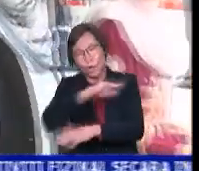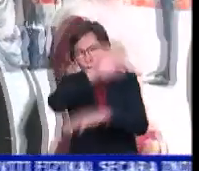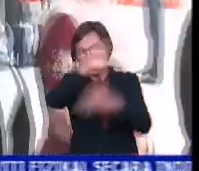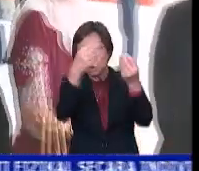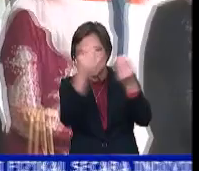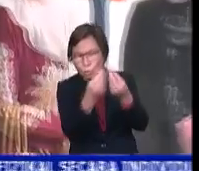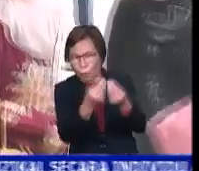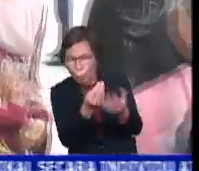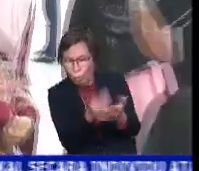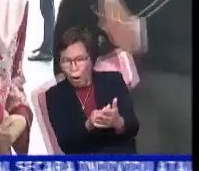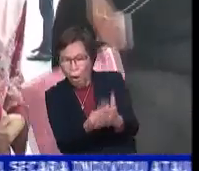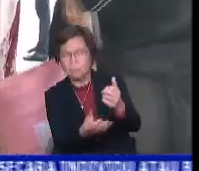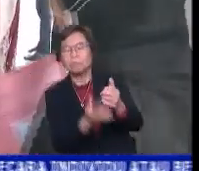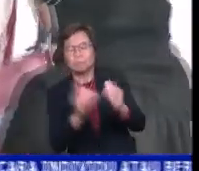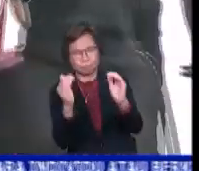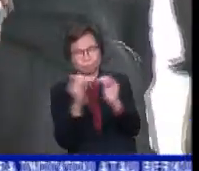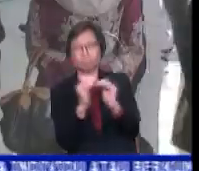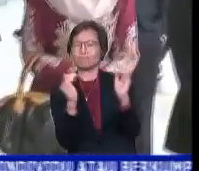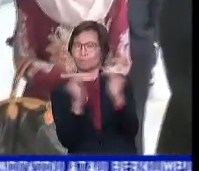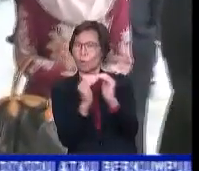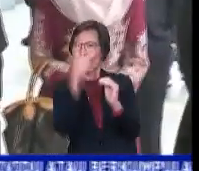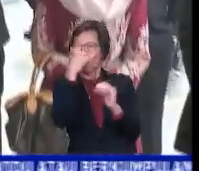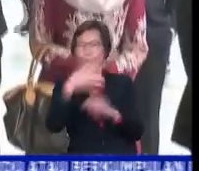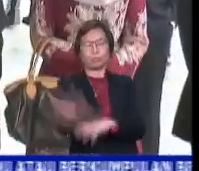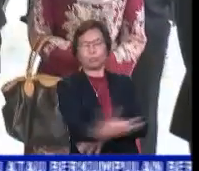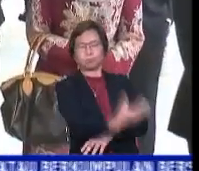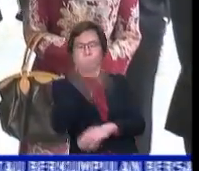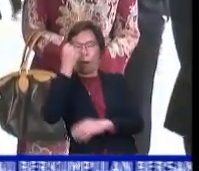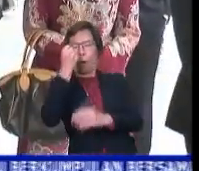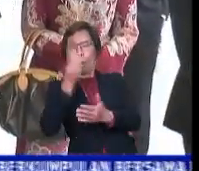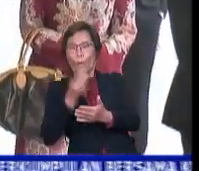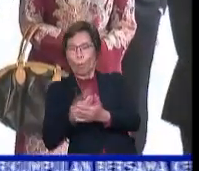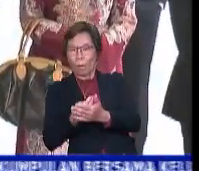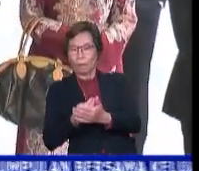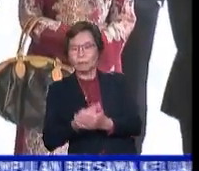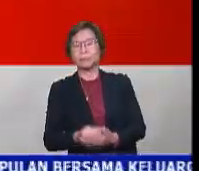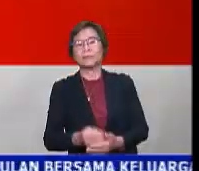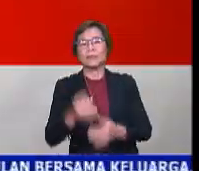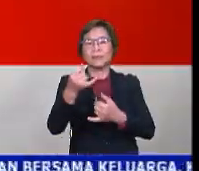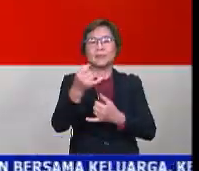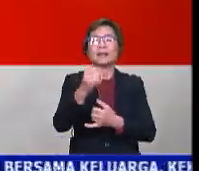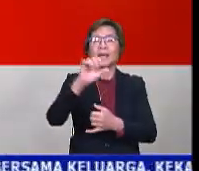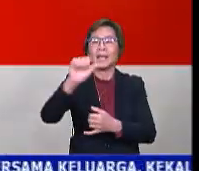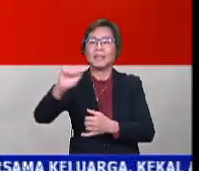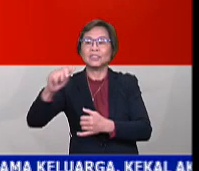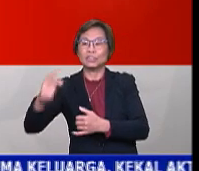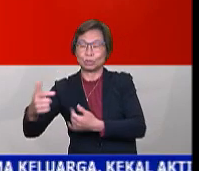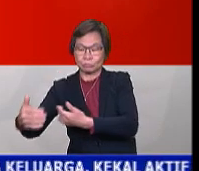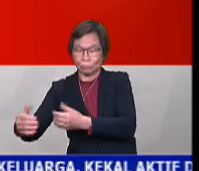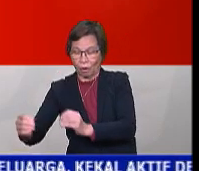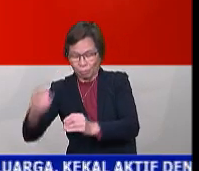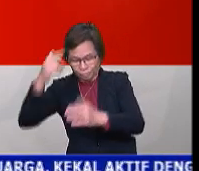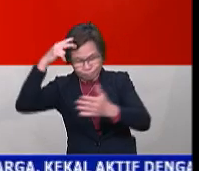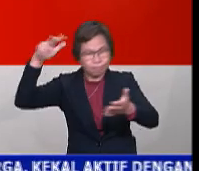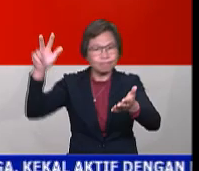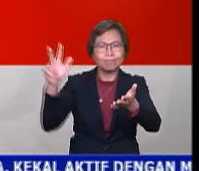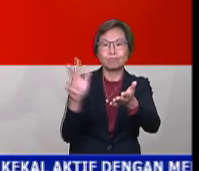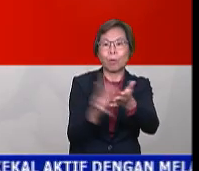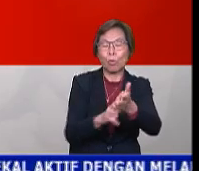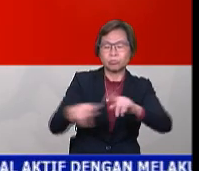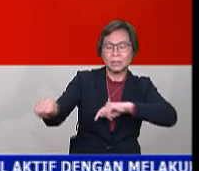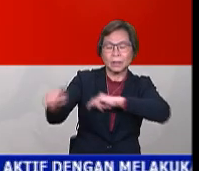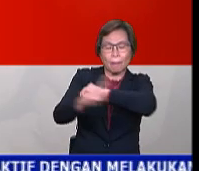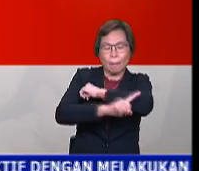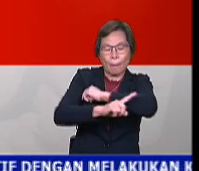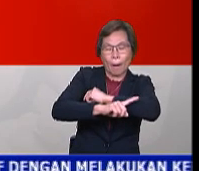jumlah itu adalah wajar untuk dilucut hak. Dalam pada itu, Jabatan Peguam Negara turut memutuskan tindakan